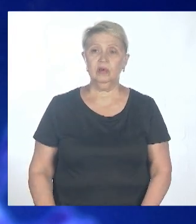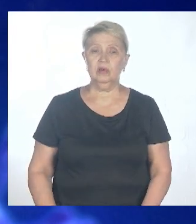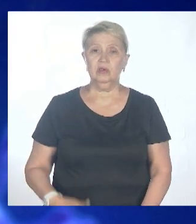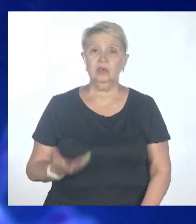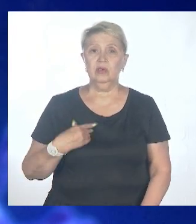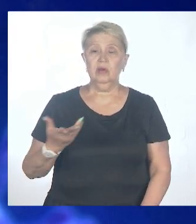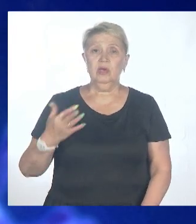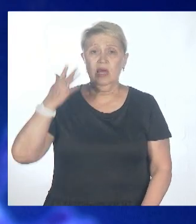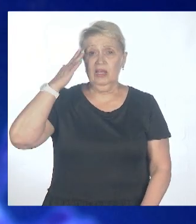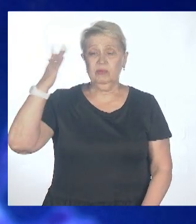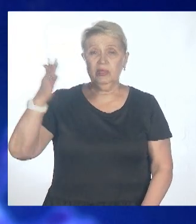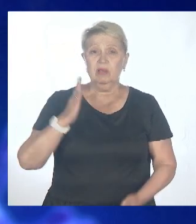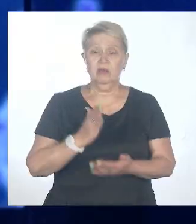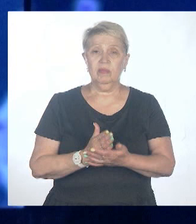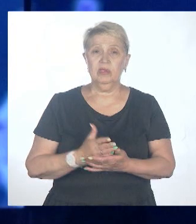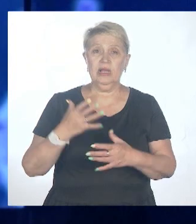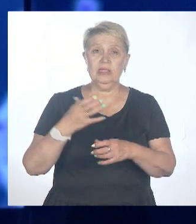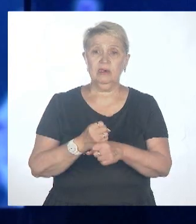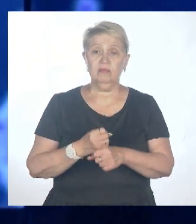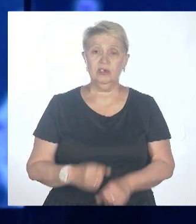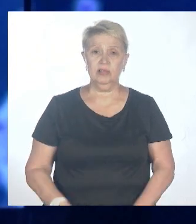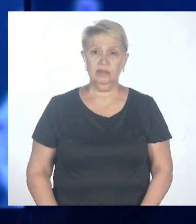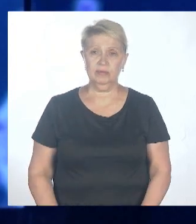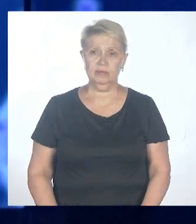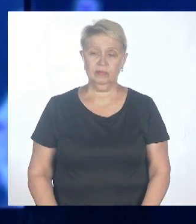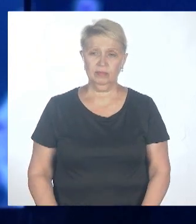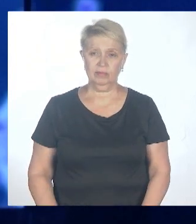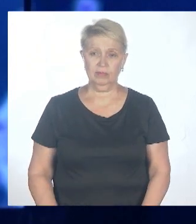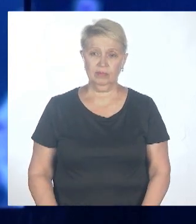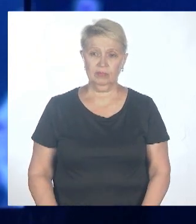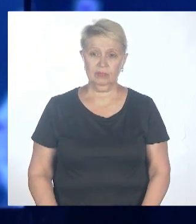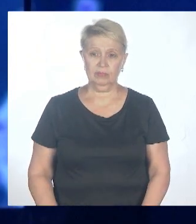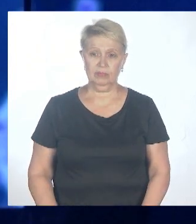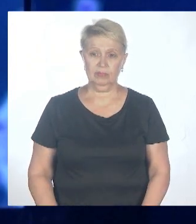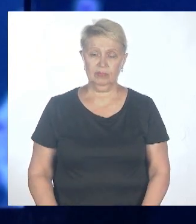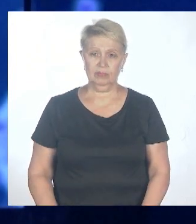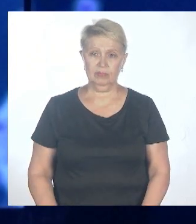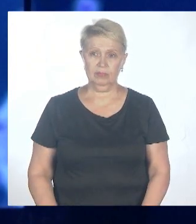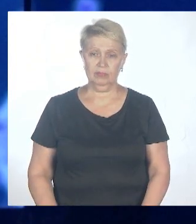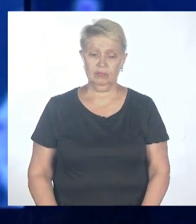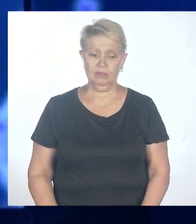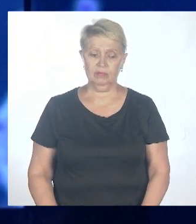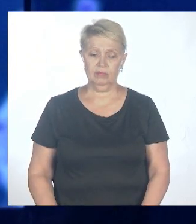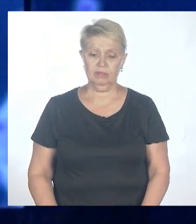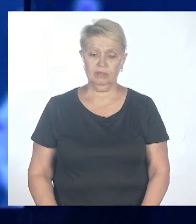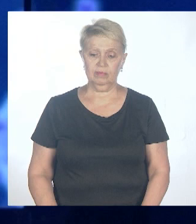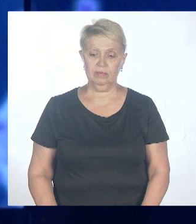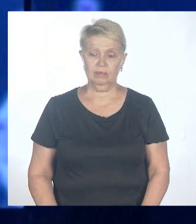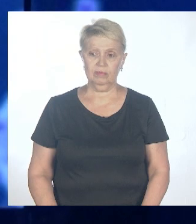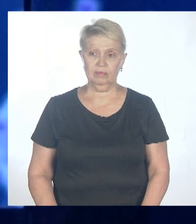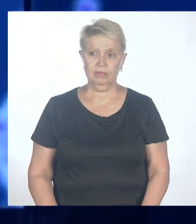пандемии в сокращении популяции. Все, спасибо. Я для себя эту галочку закрыл.